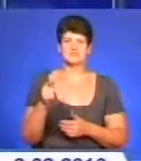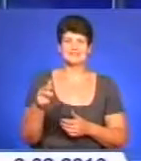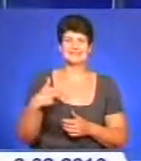райони.